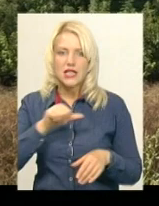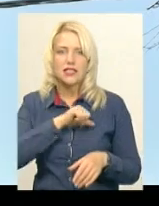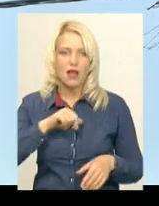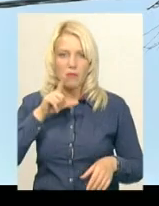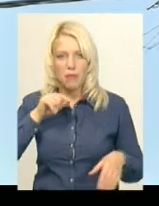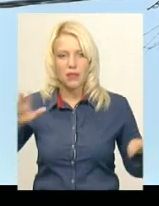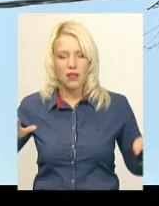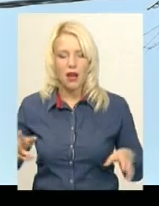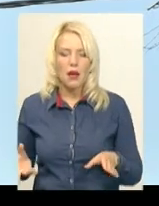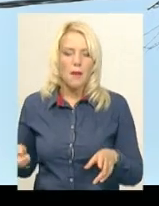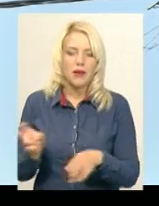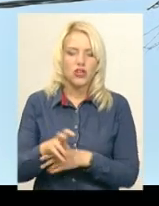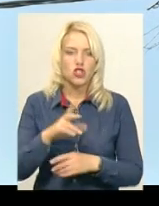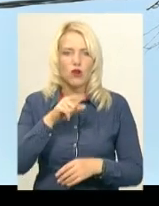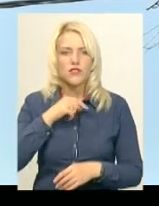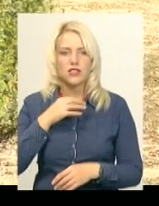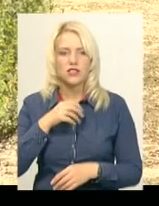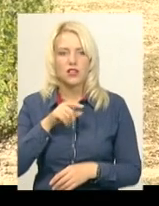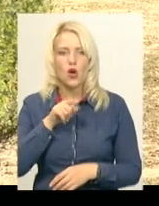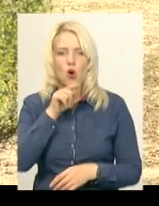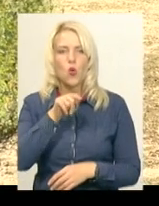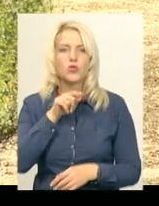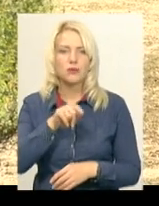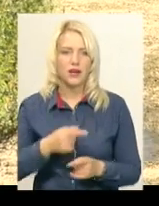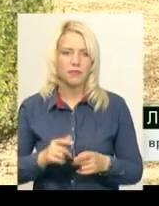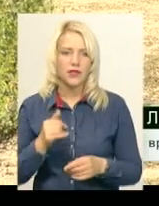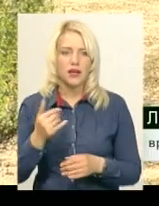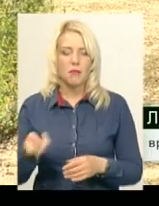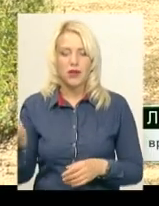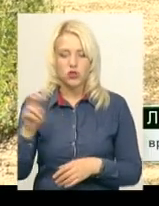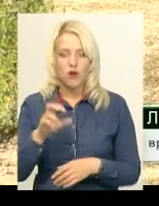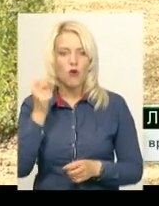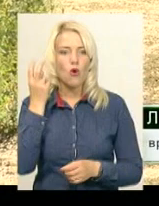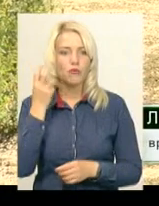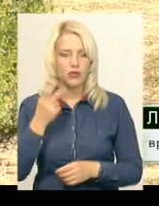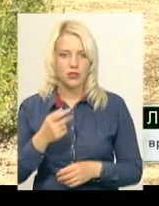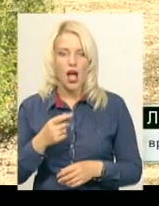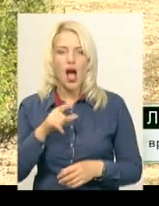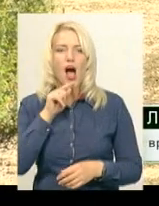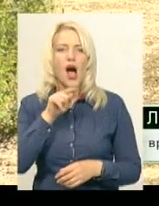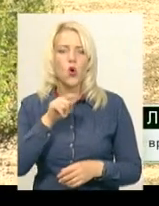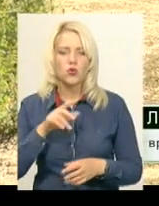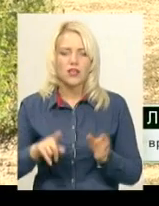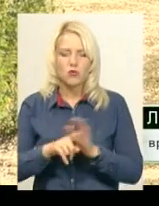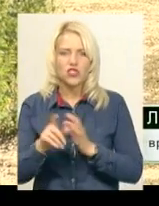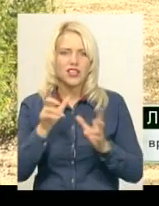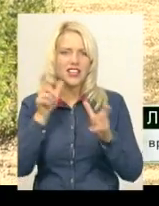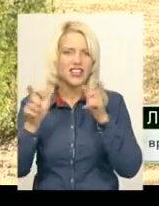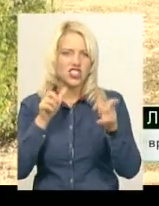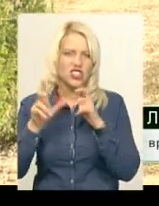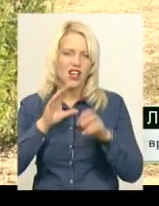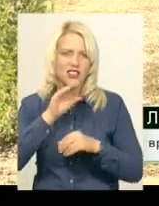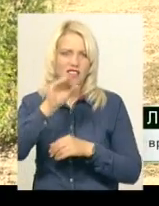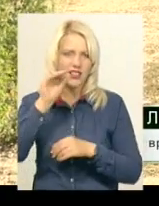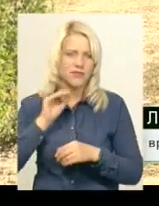подвір'я разом зі свійськими гусьми у вівторок. Почула на обідню пору, дуже гуси почали кричати, йшли з оставка.